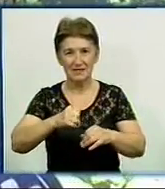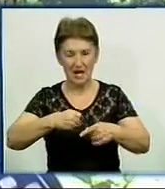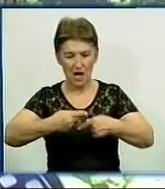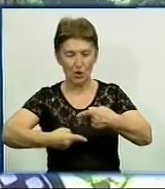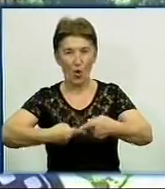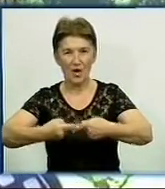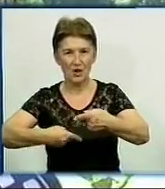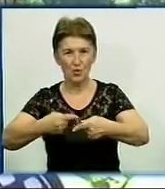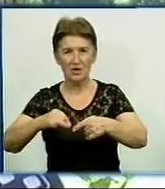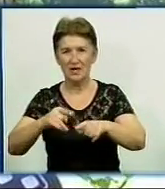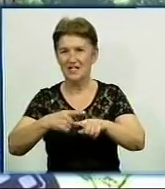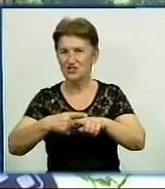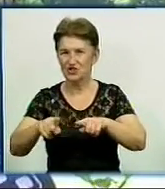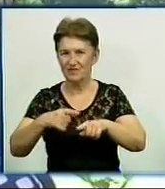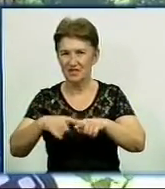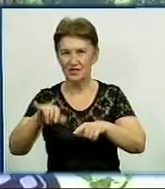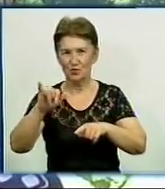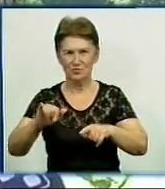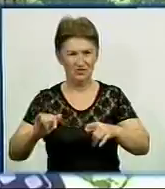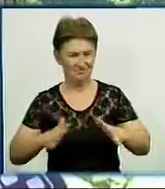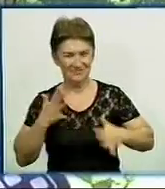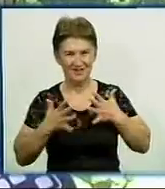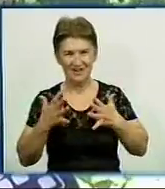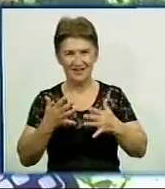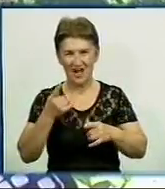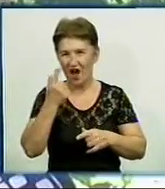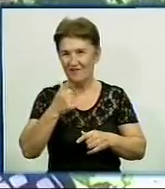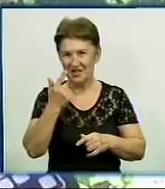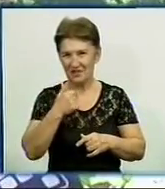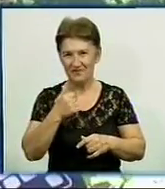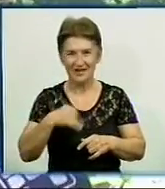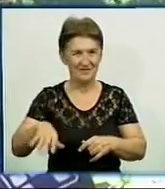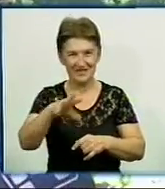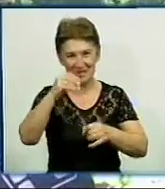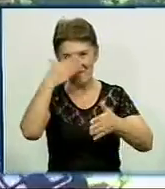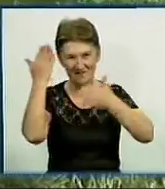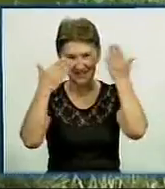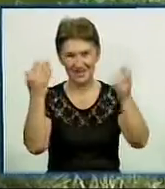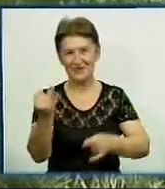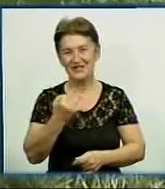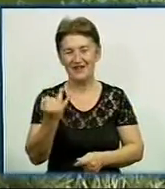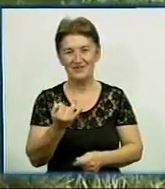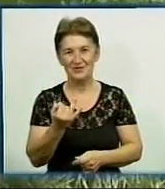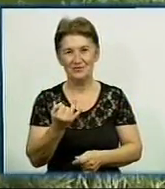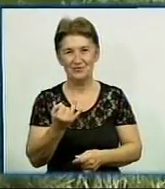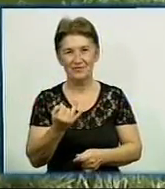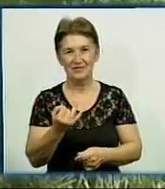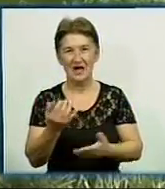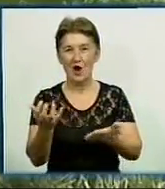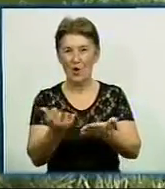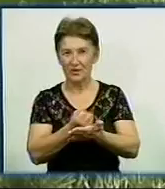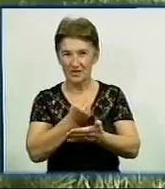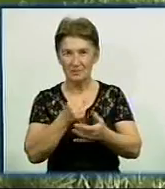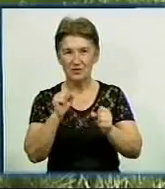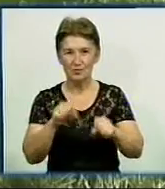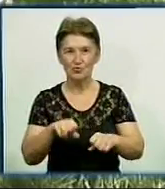дуже швидко. У них адреналін піднімається в крові і їм всім весело, цікаво. Отримати дозу адреналіну можна було